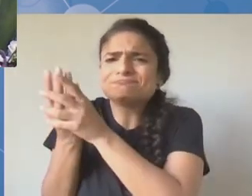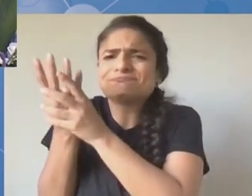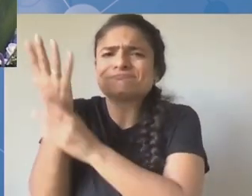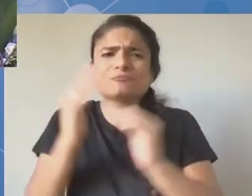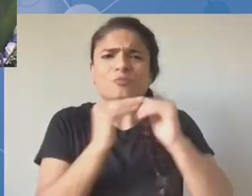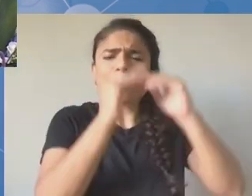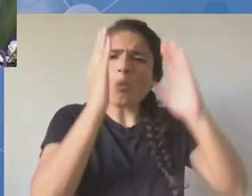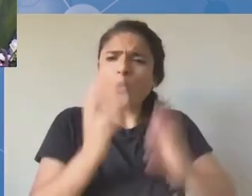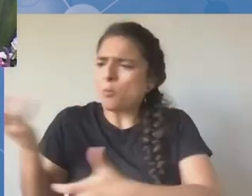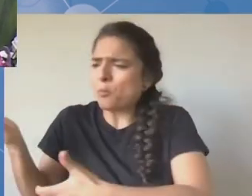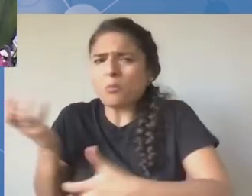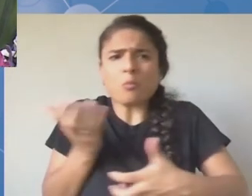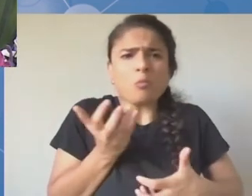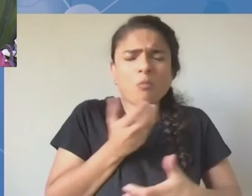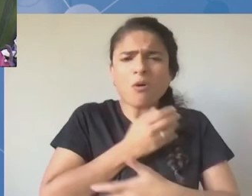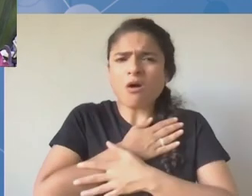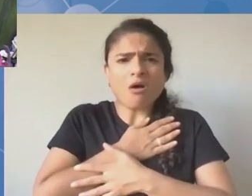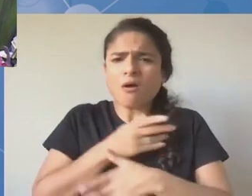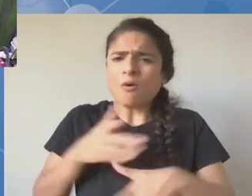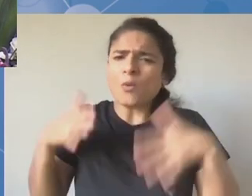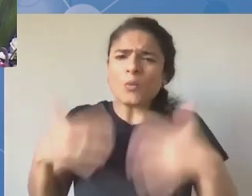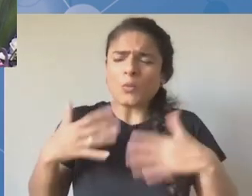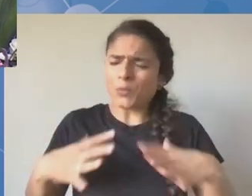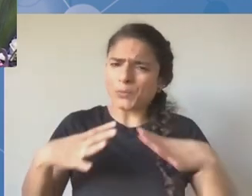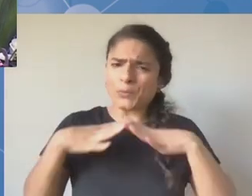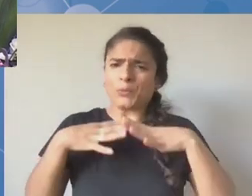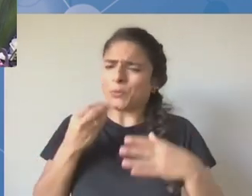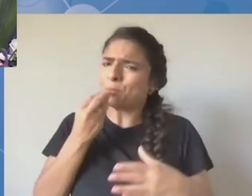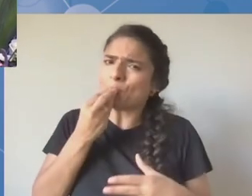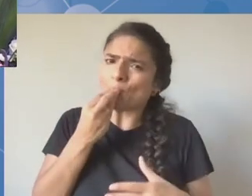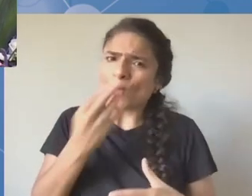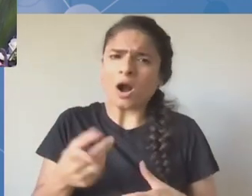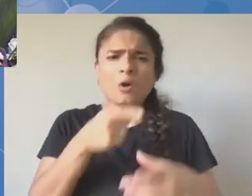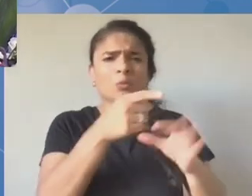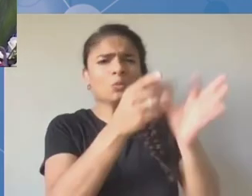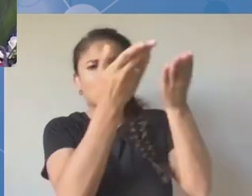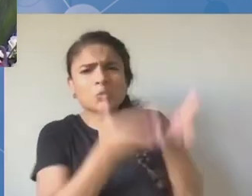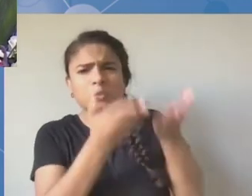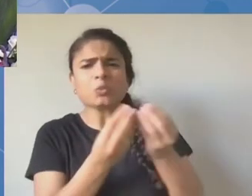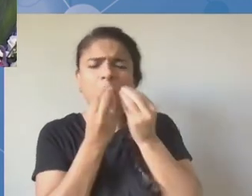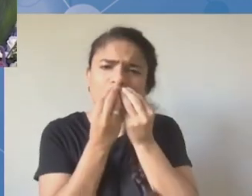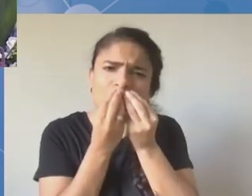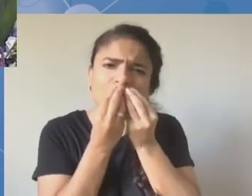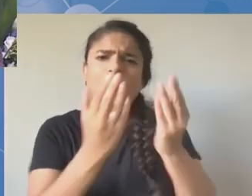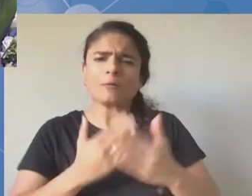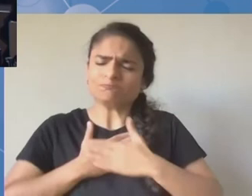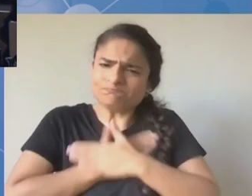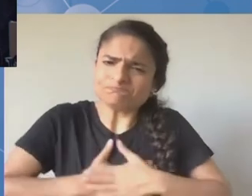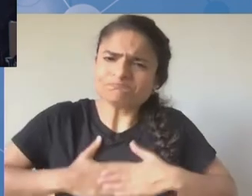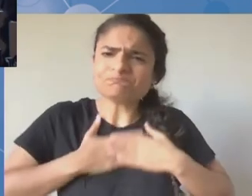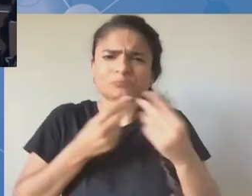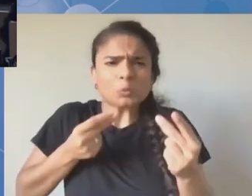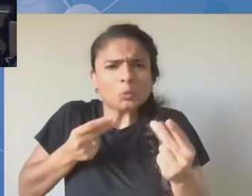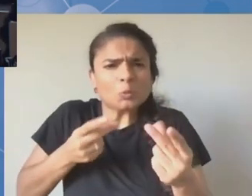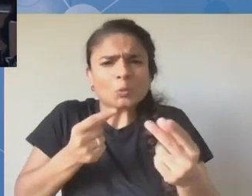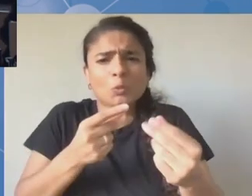Krzysztofie, to była dla mnie ogromna przyjemność. Jesteś czarujący, jesteś niesamowicie skuteczny i to była po prostu czysta przyjemność